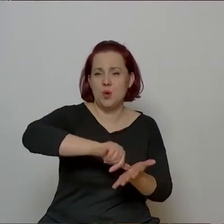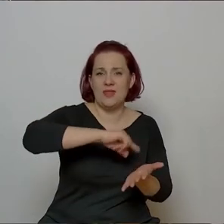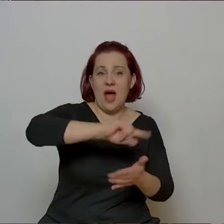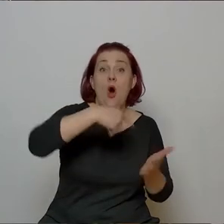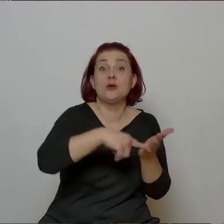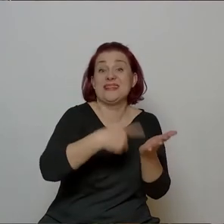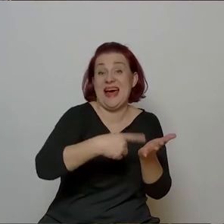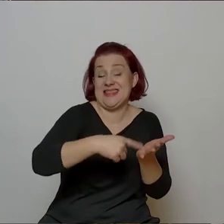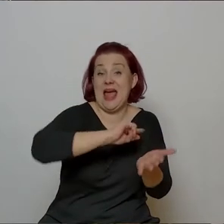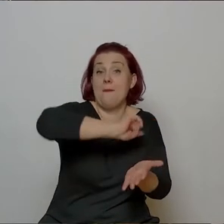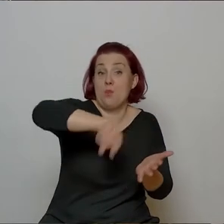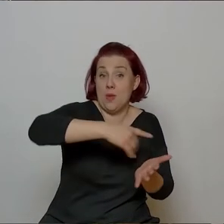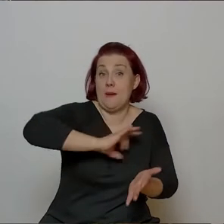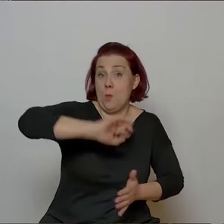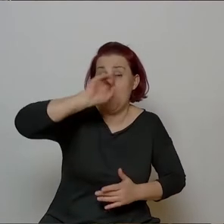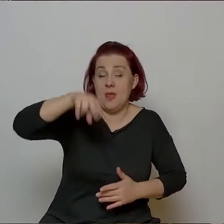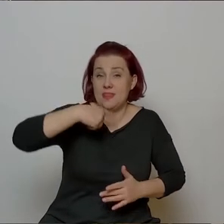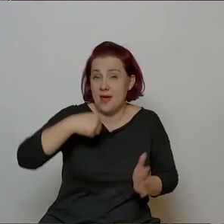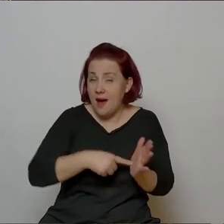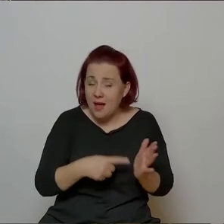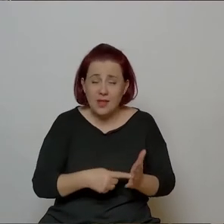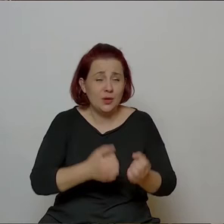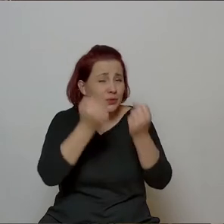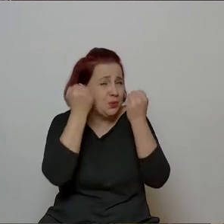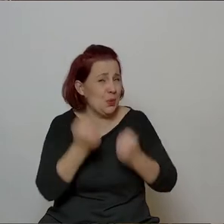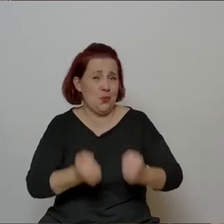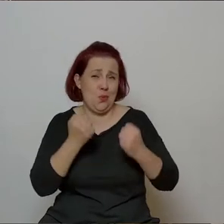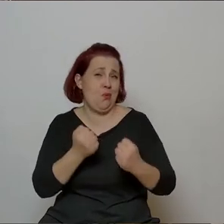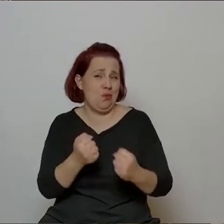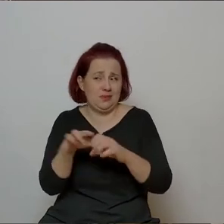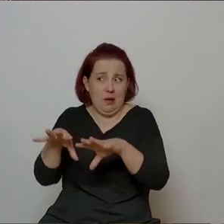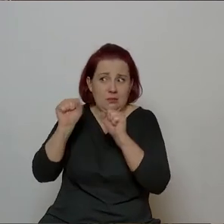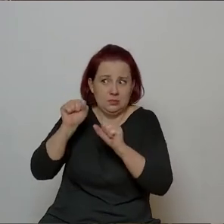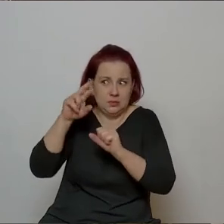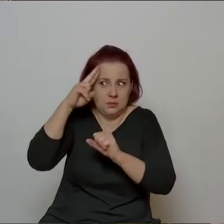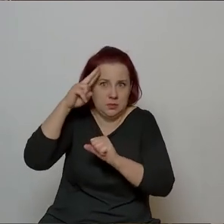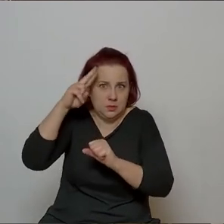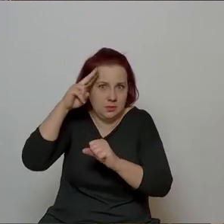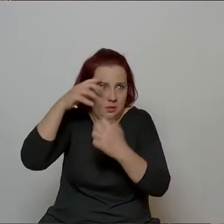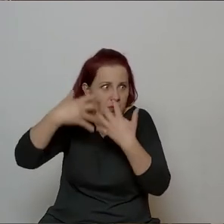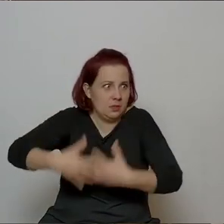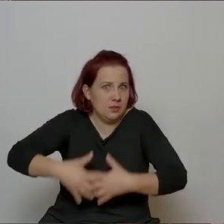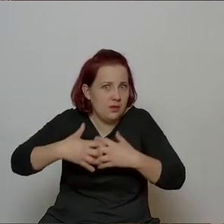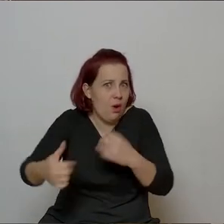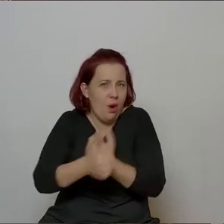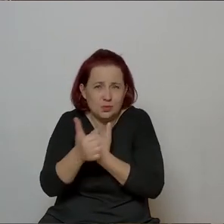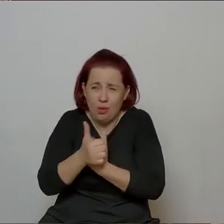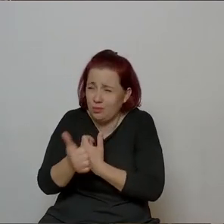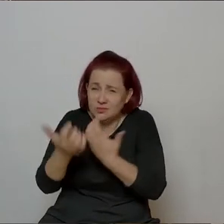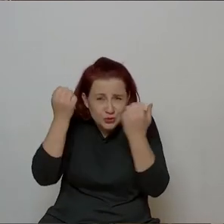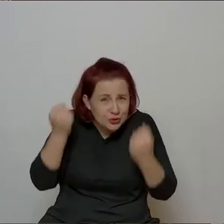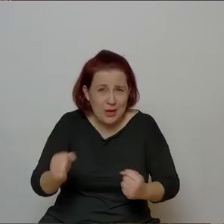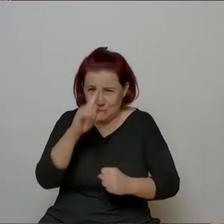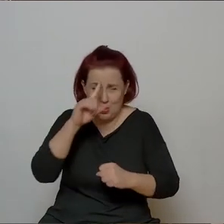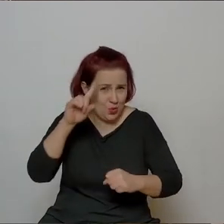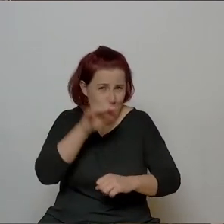która jest tak piekielnie trudna do ogarnięcia i do zrozumienia, że mnie na przykład